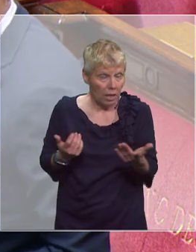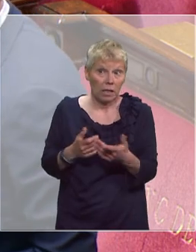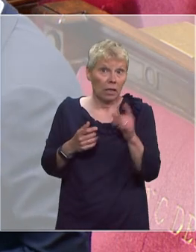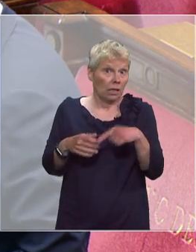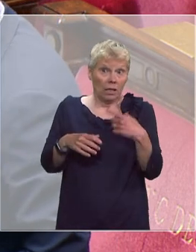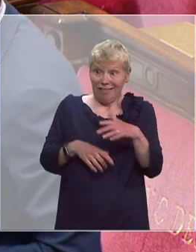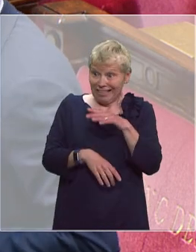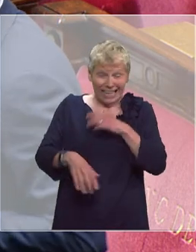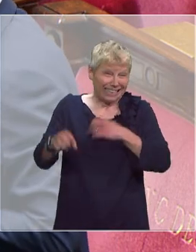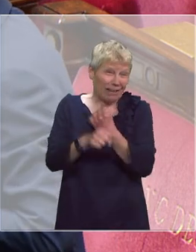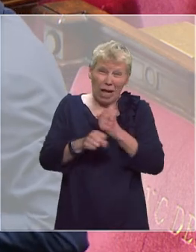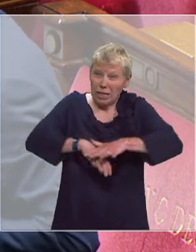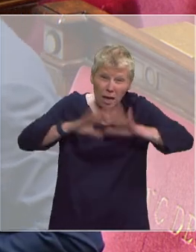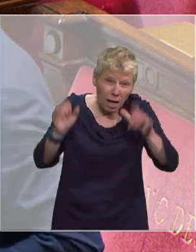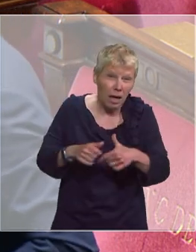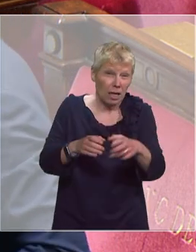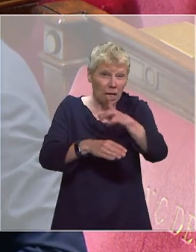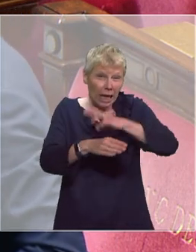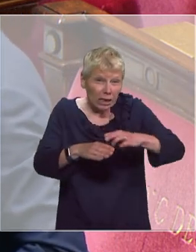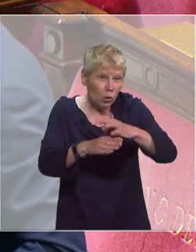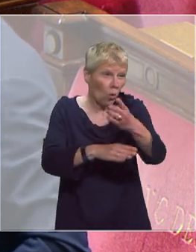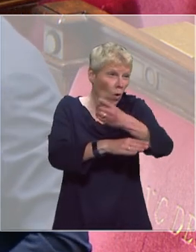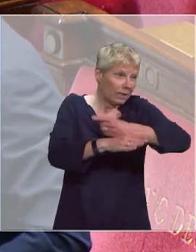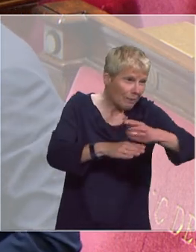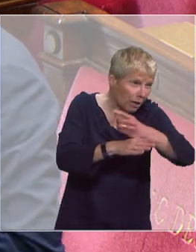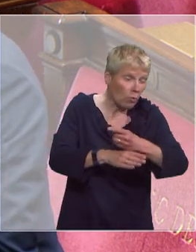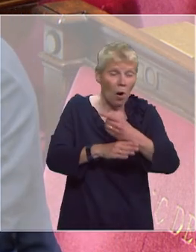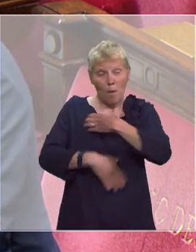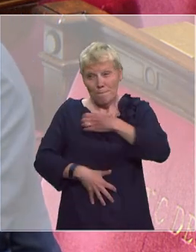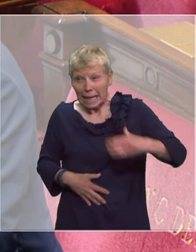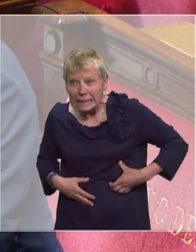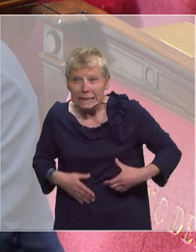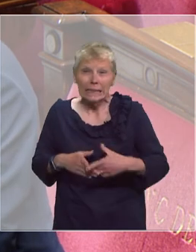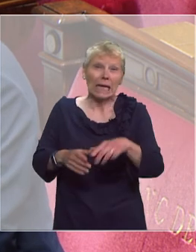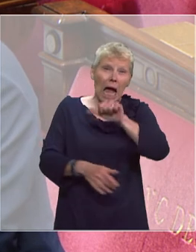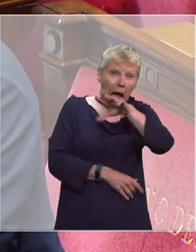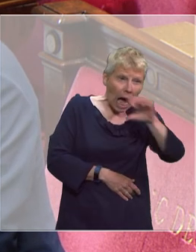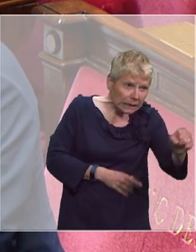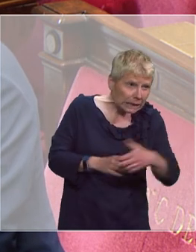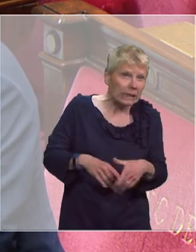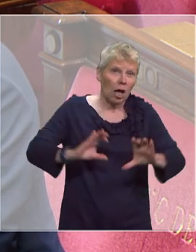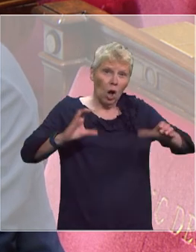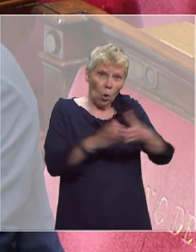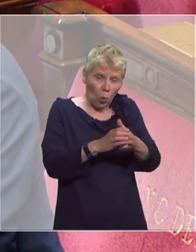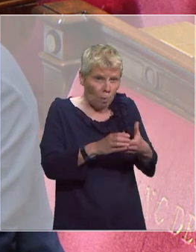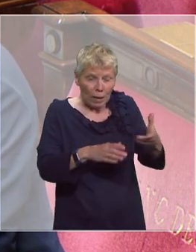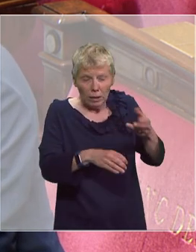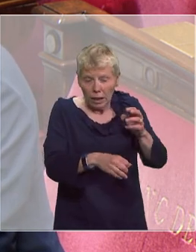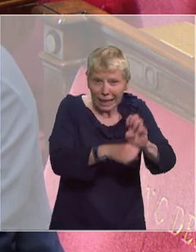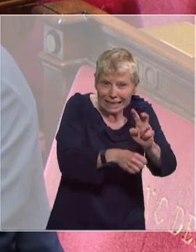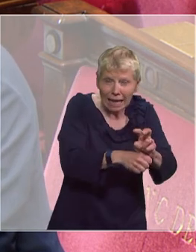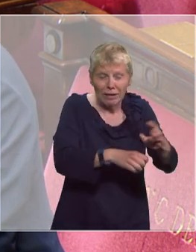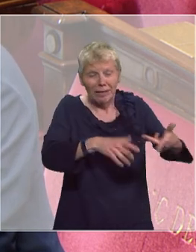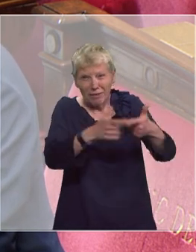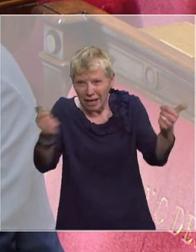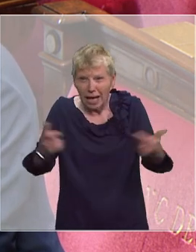gigantesque qui va associer les collectivités, les élus des territoires, les départements, les maires, les agences régionales de santé, la réserve sanitaire, la puissance de l'Etat, les